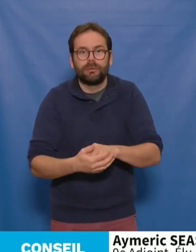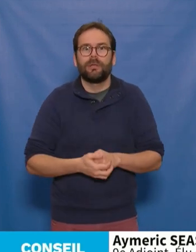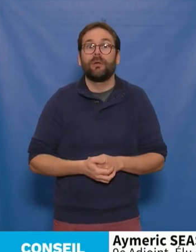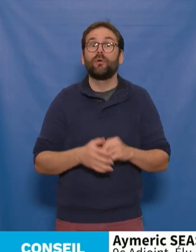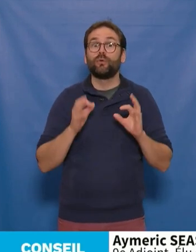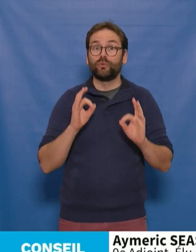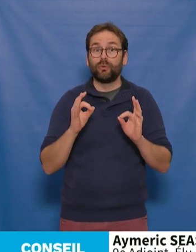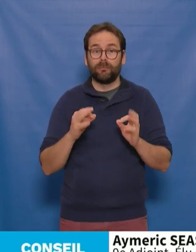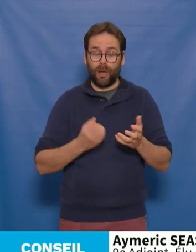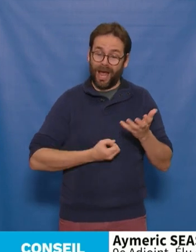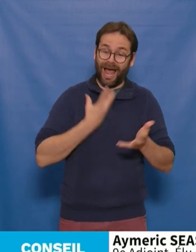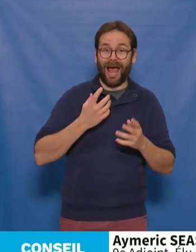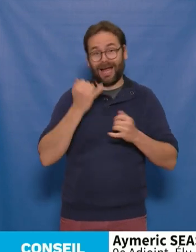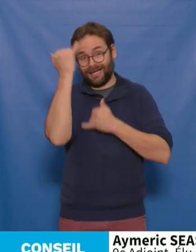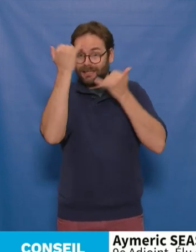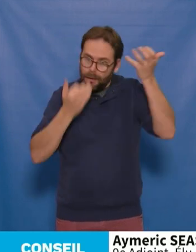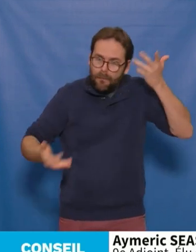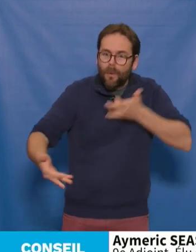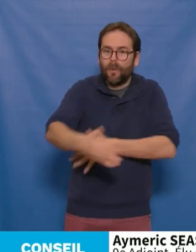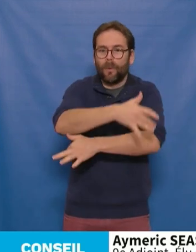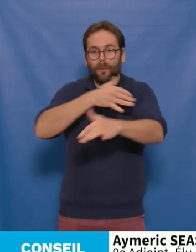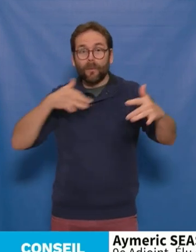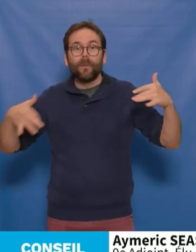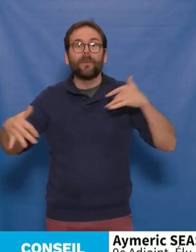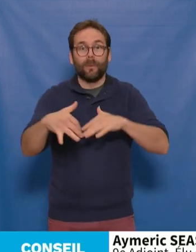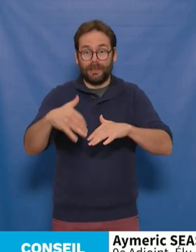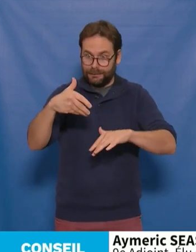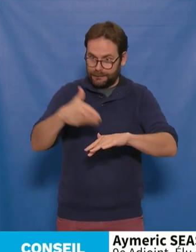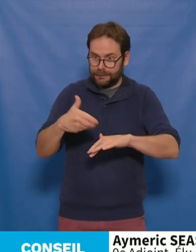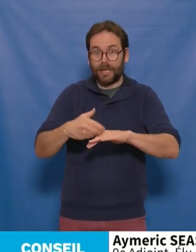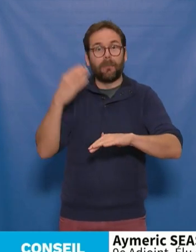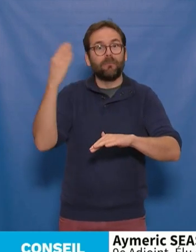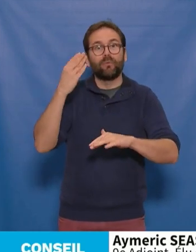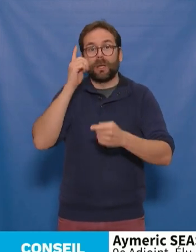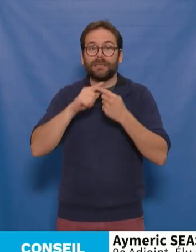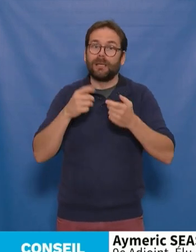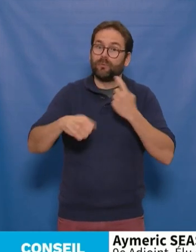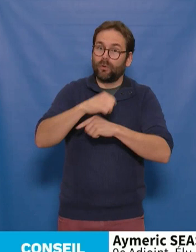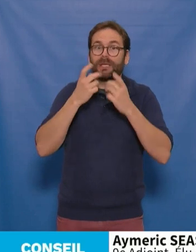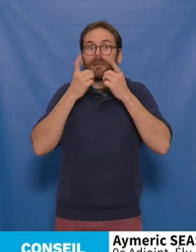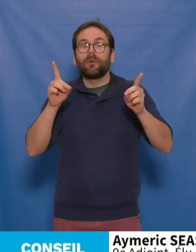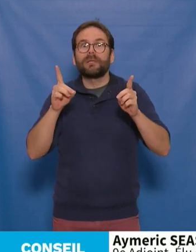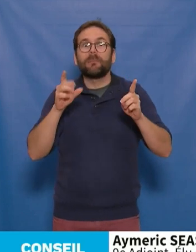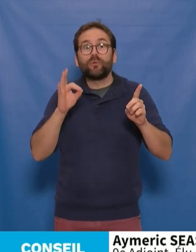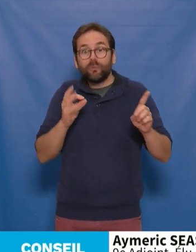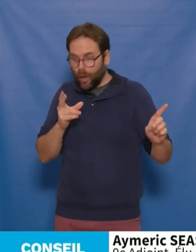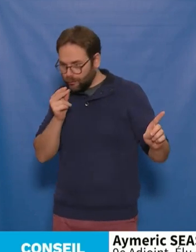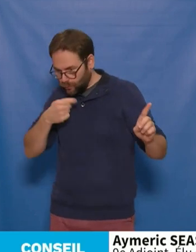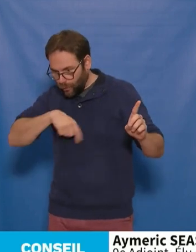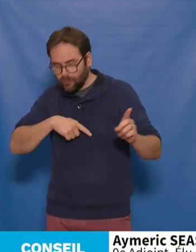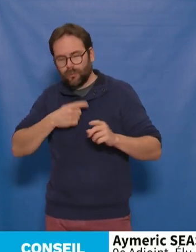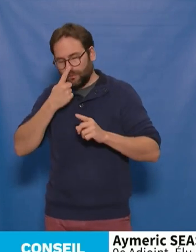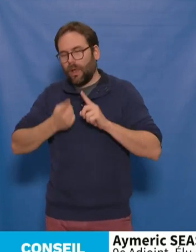circulation des arts et des idées est une des conditions essentielles de toute société démocratique qu'à Nantes, nous sommes si